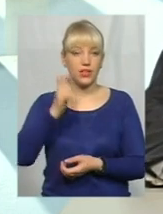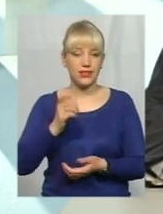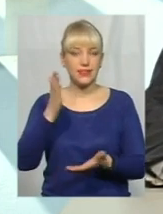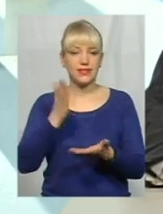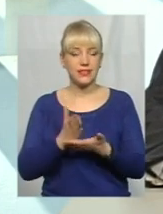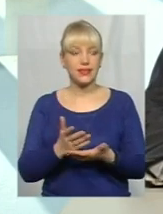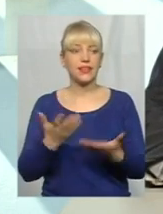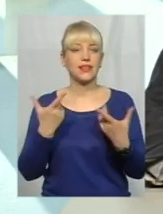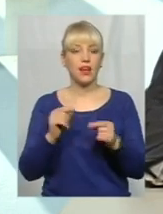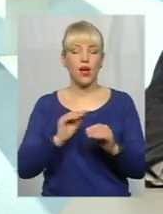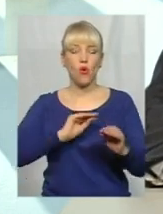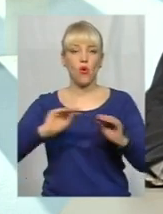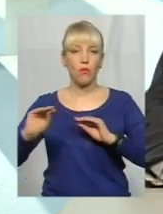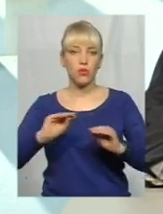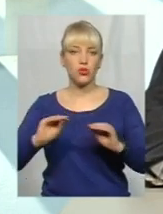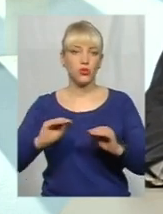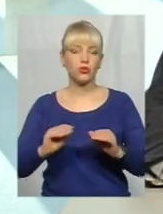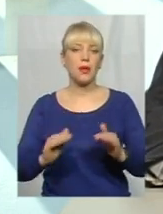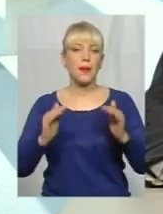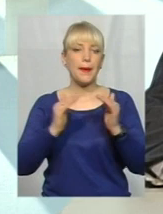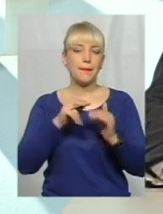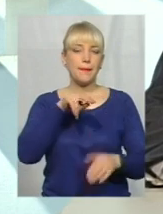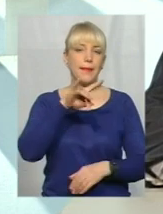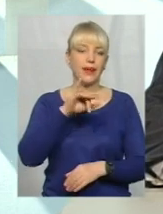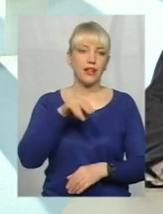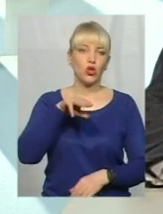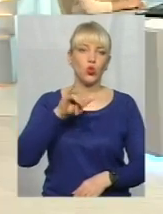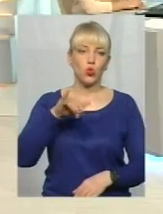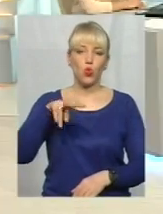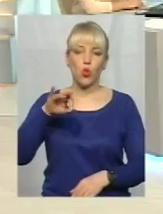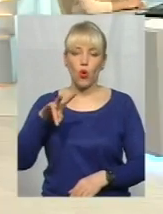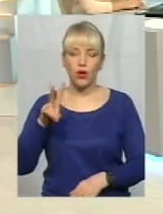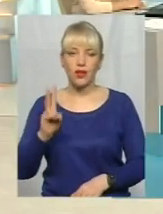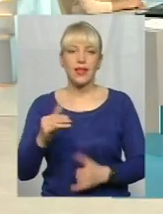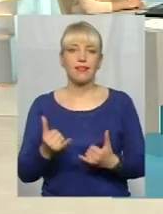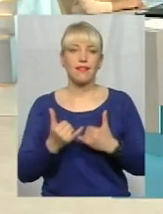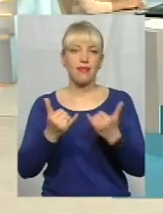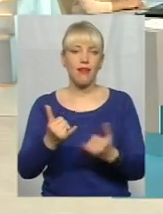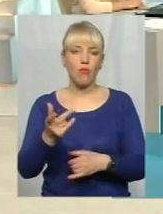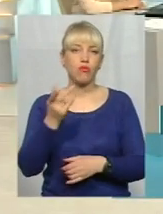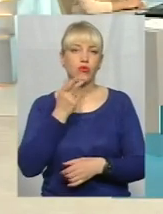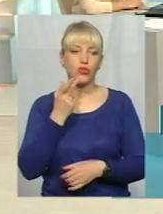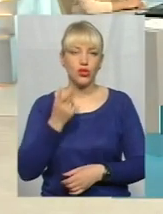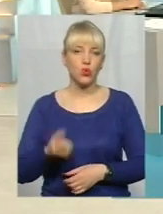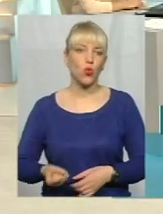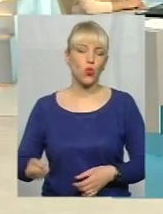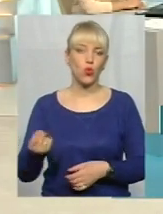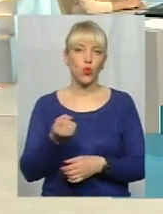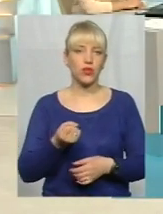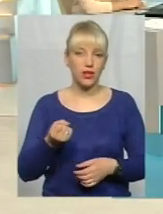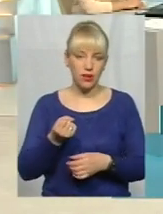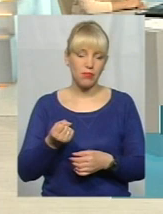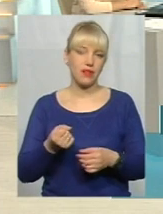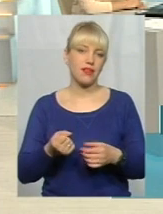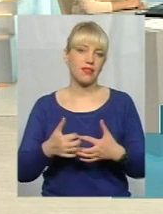облаштовують притулки, притулки для постійного отримання тварин. Такий самий притулок планується створити і в місті